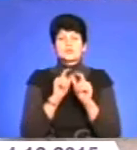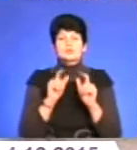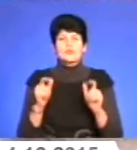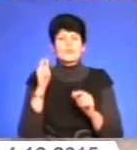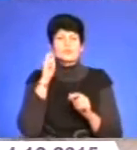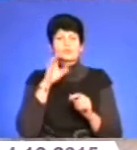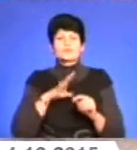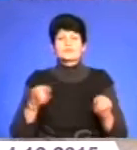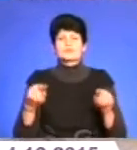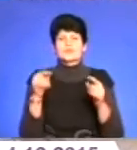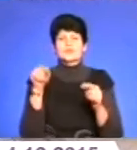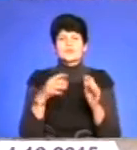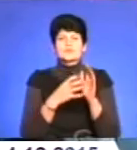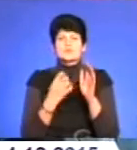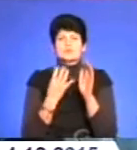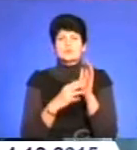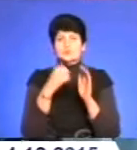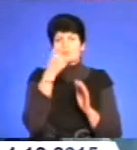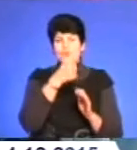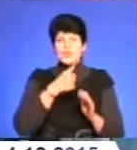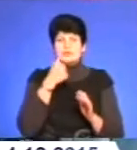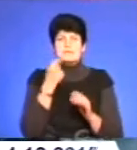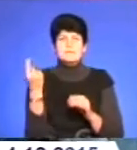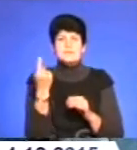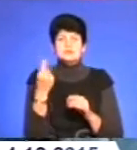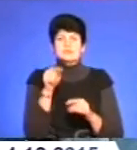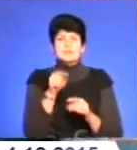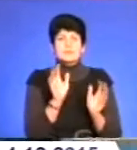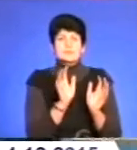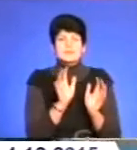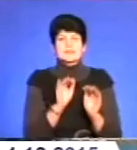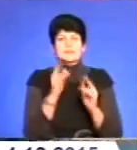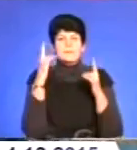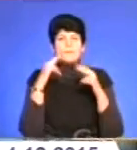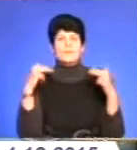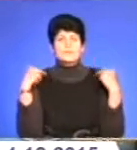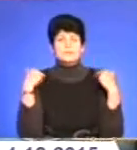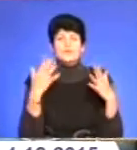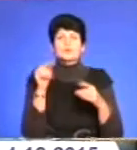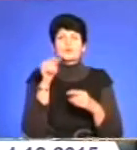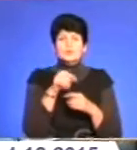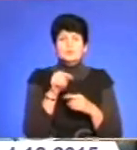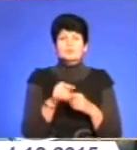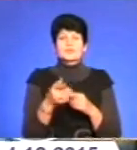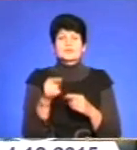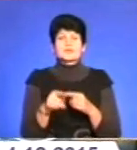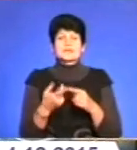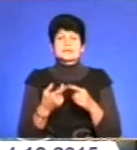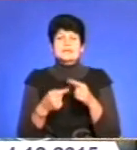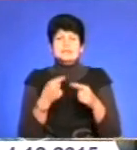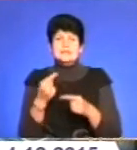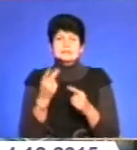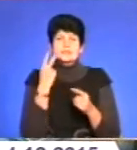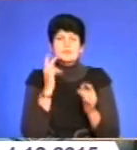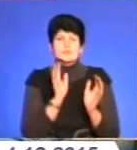заснований у 1990 році. Спершу ним опікувалися сестри-монахині. Мабуть, тому за традицією тут завжди